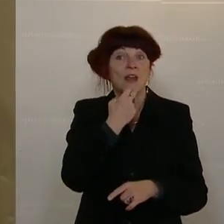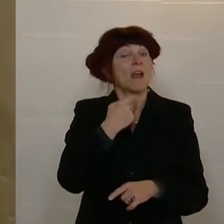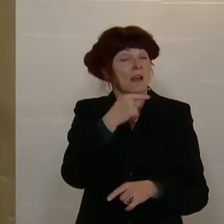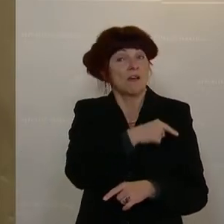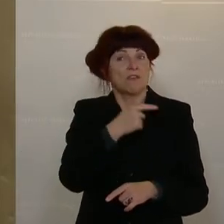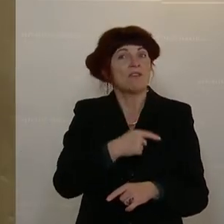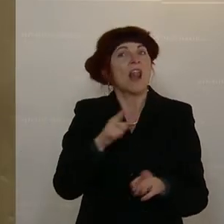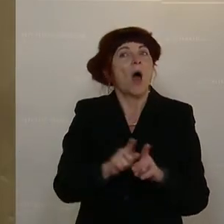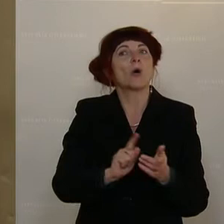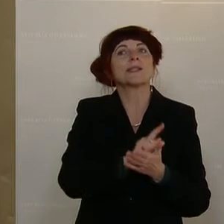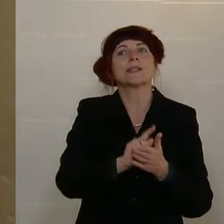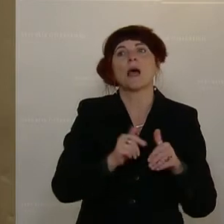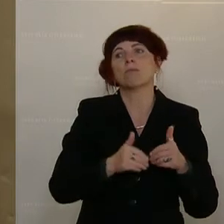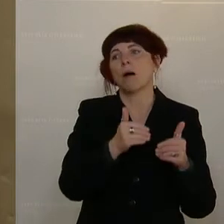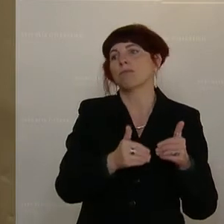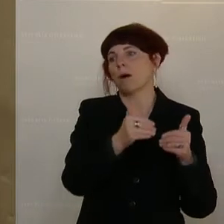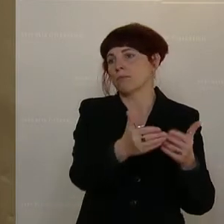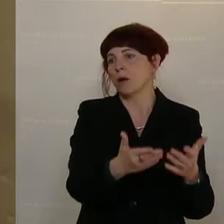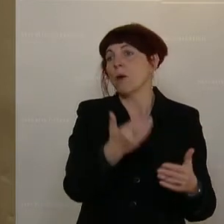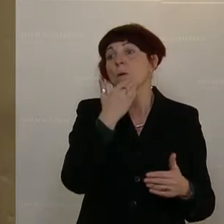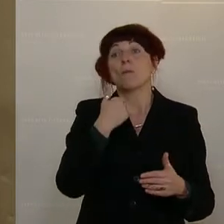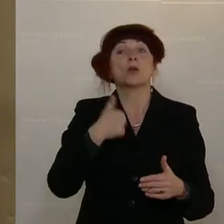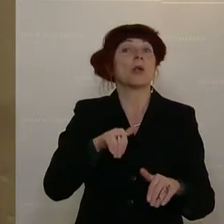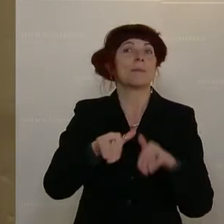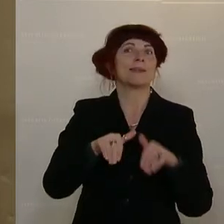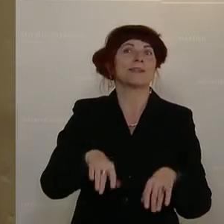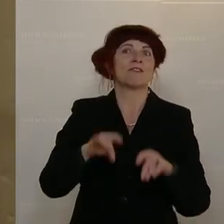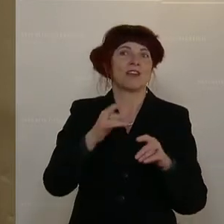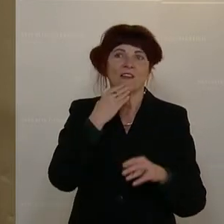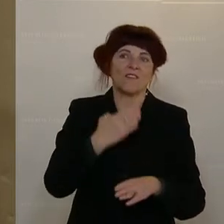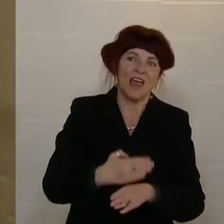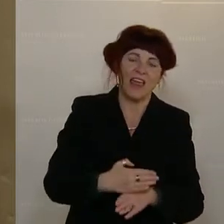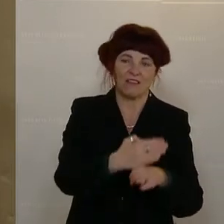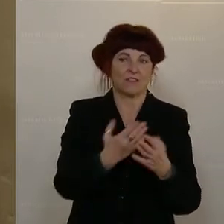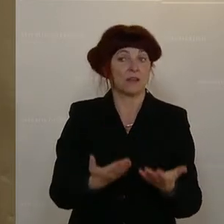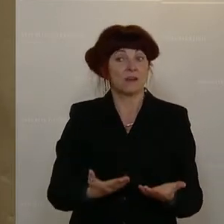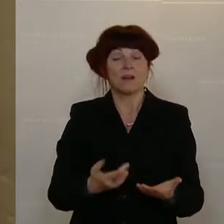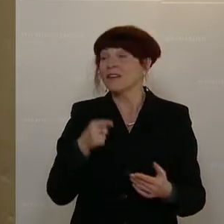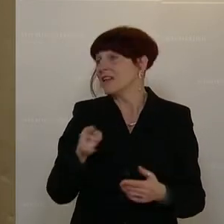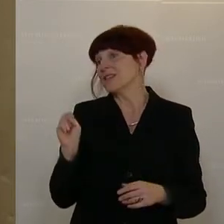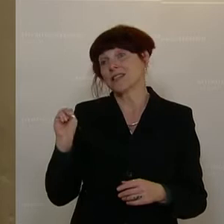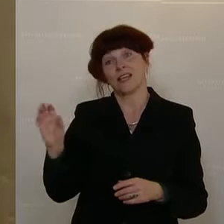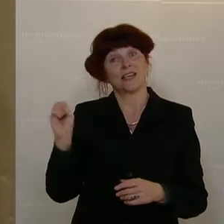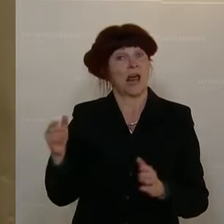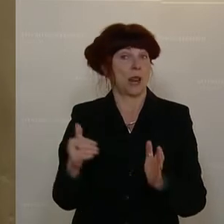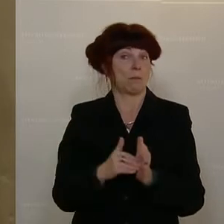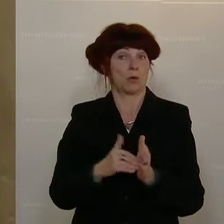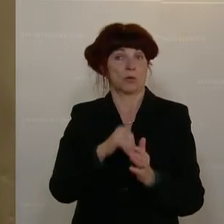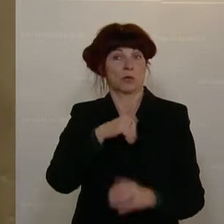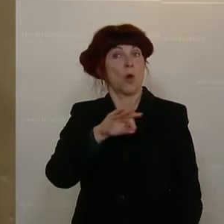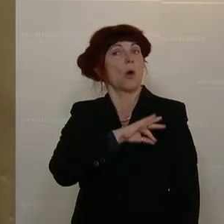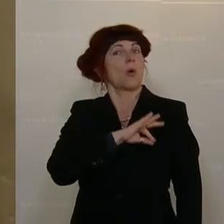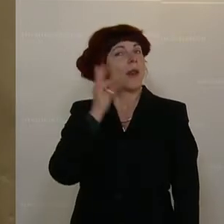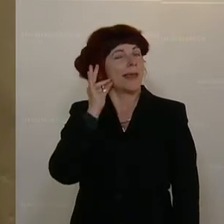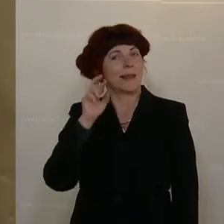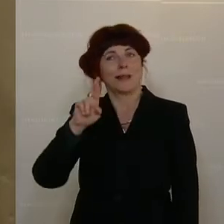Und das sind aber bitte nicht die Signale und Hoffnungen, die jetzt die Menschen brauchen. Und Kollegin Riewo, Sie sagen Danke, ich bin